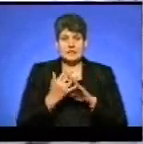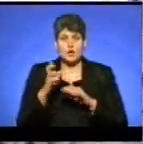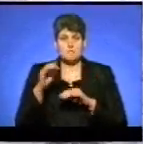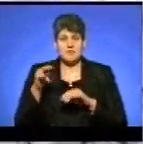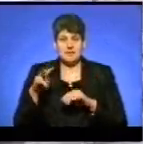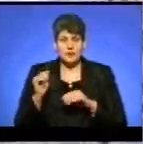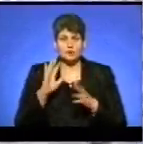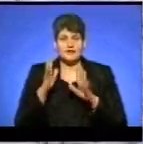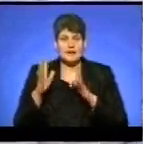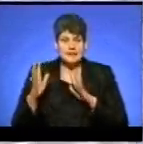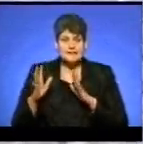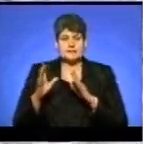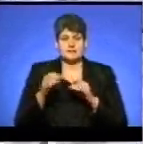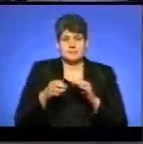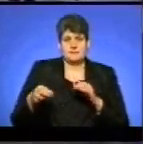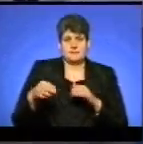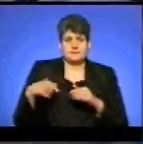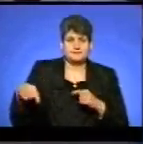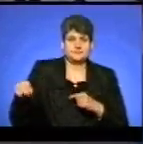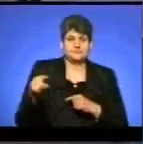Кутківецький ліс, набережною ставу.